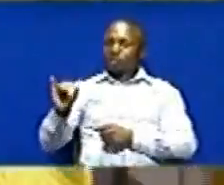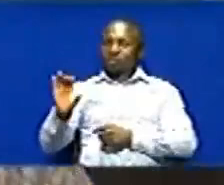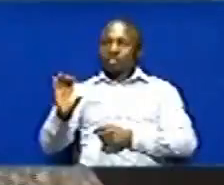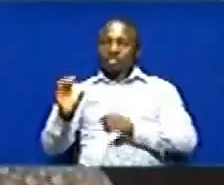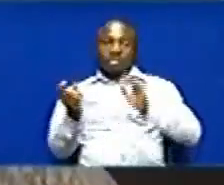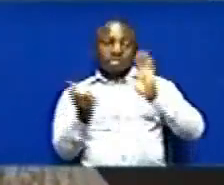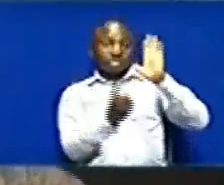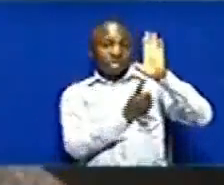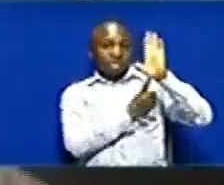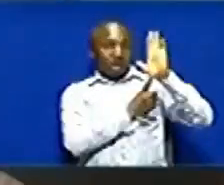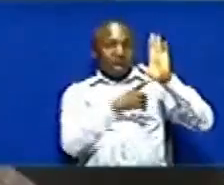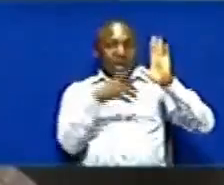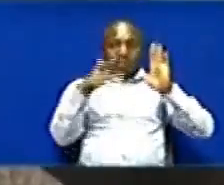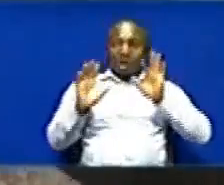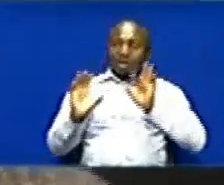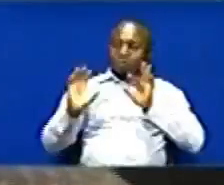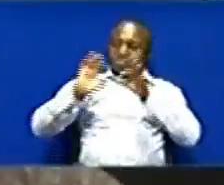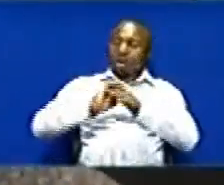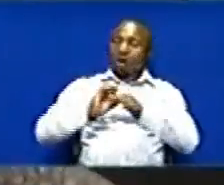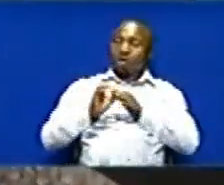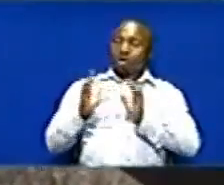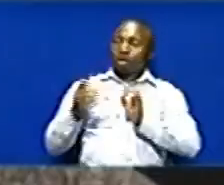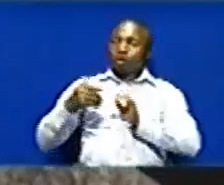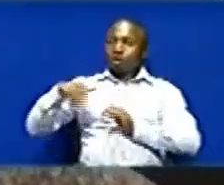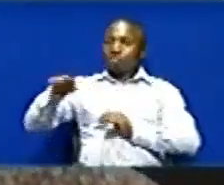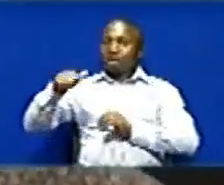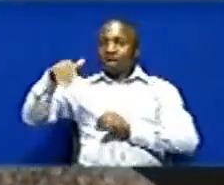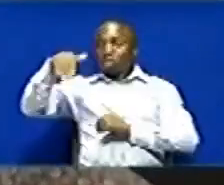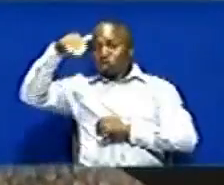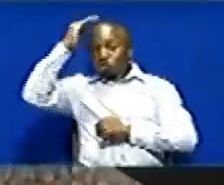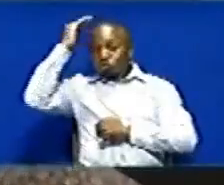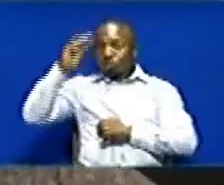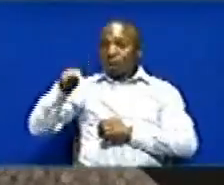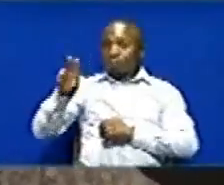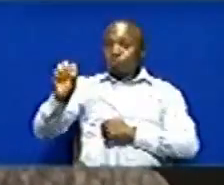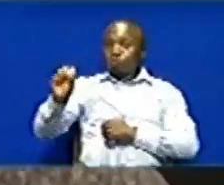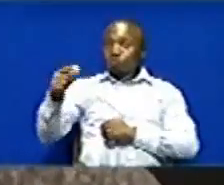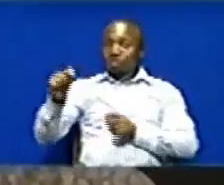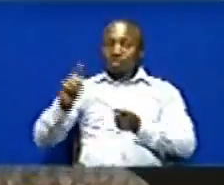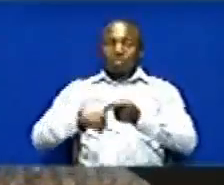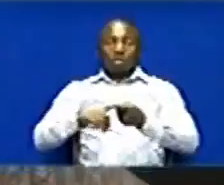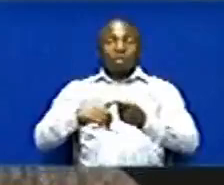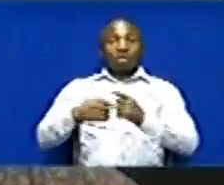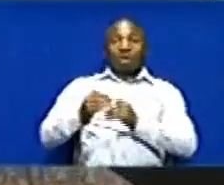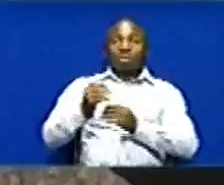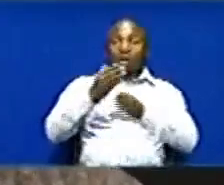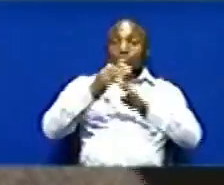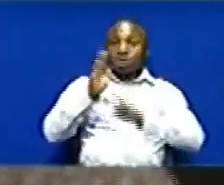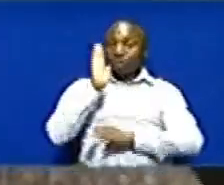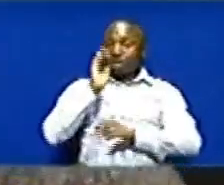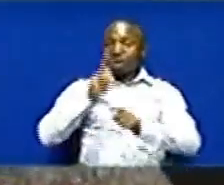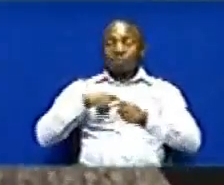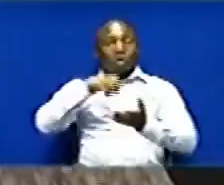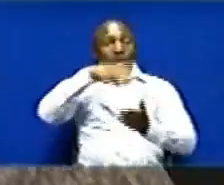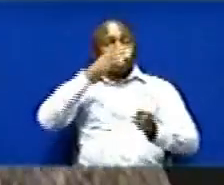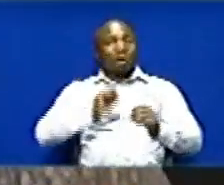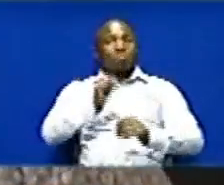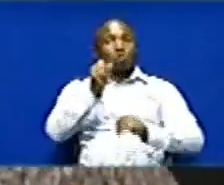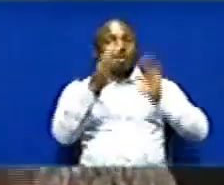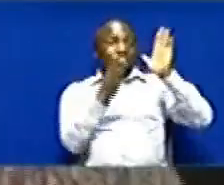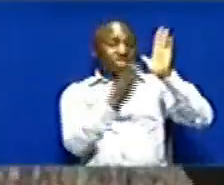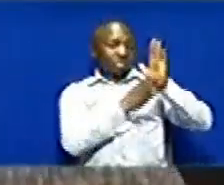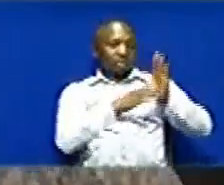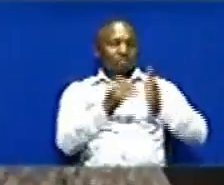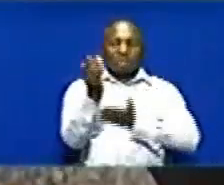ninafereka Magi chuocha Musti pamoja Na breweries Tumegarimu kama milioni tisa Lakini kuna